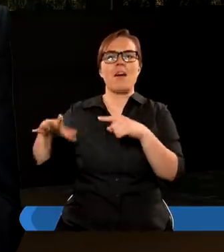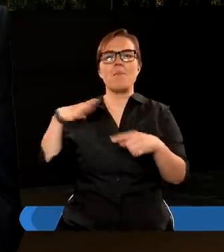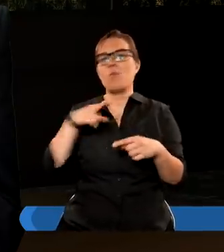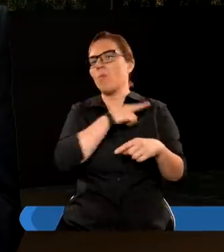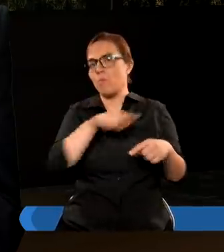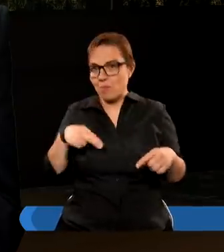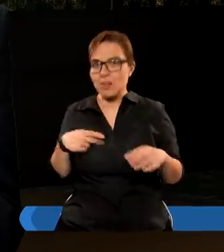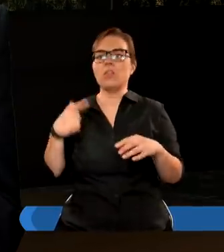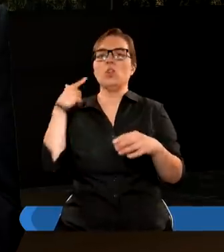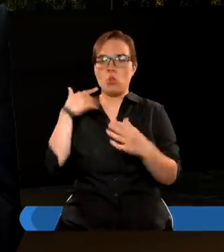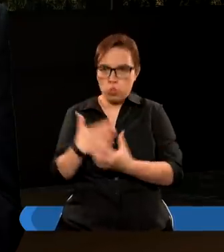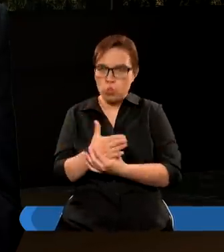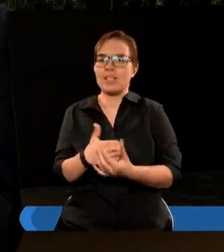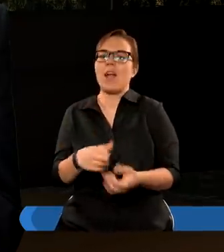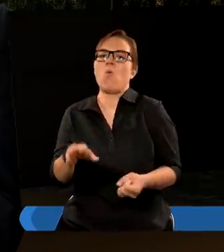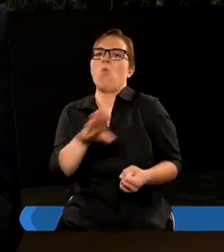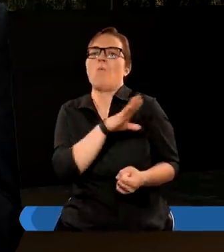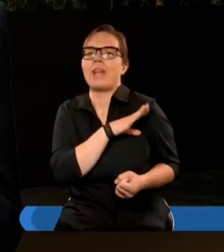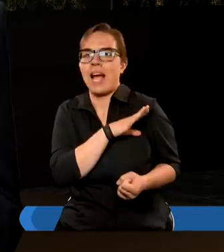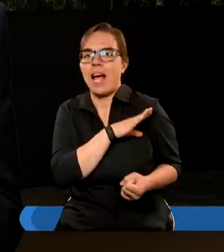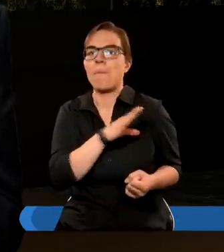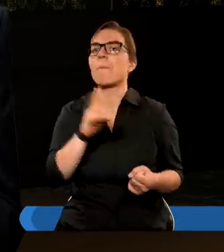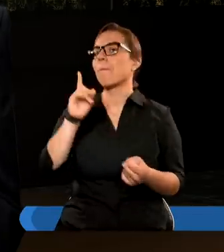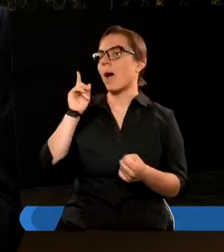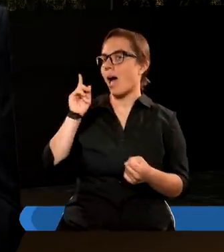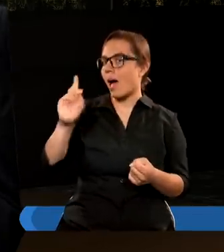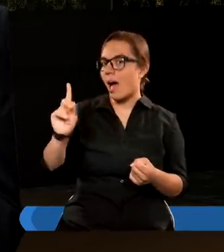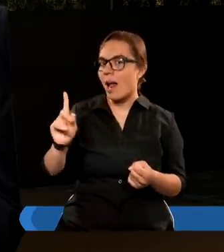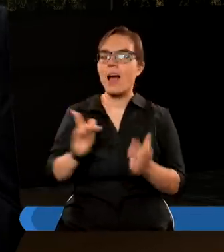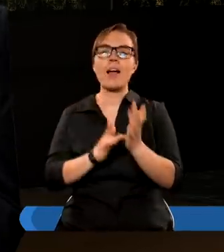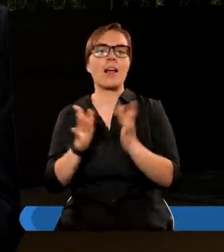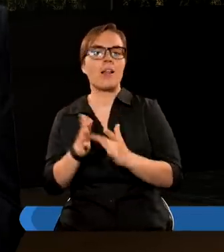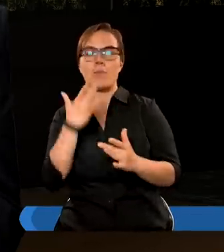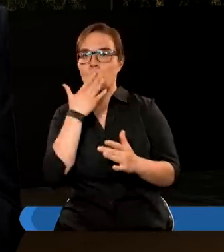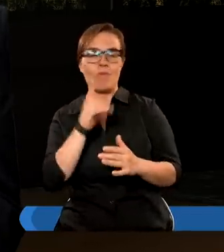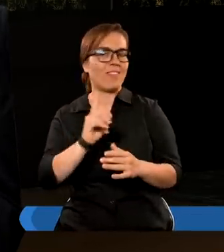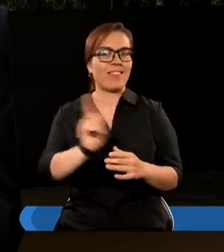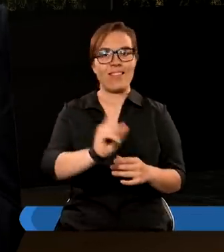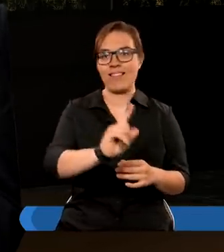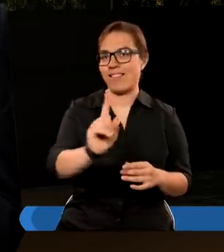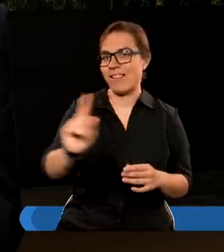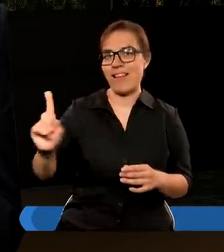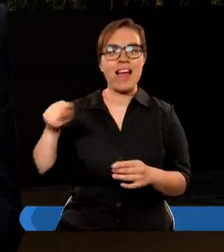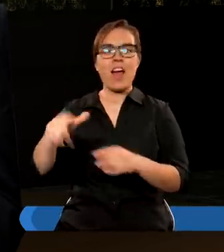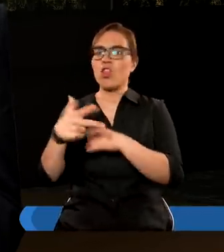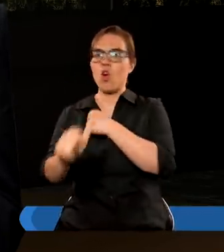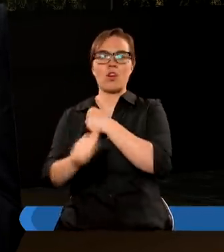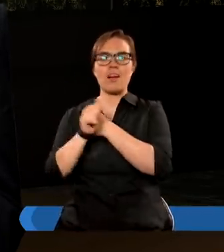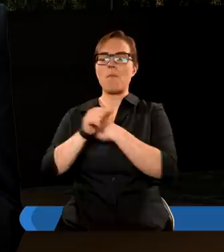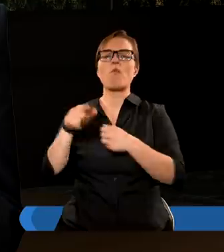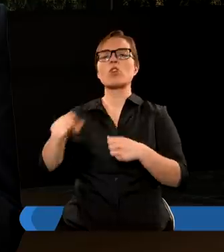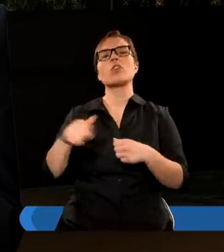umieramy słusznie tą śmiercią, ale Pan Jezus nie. Więc nie jest powód do tego, żeby